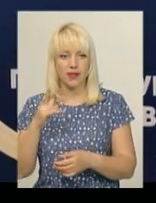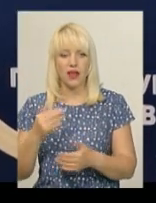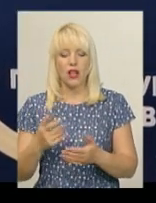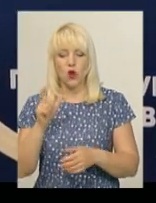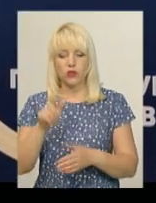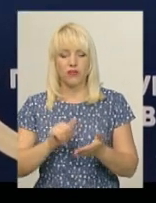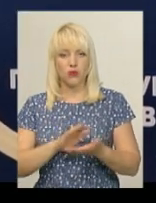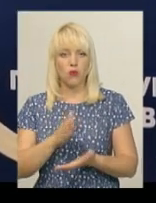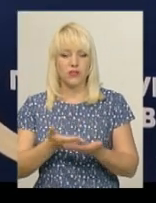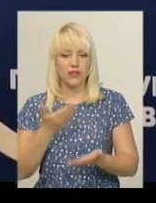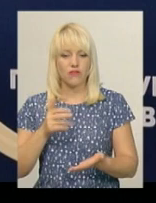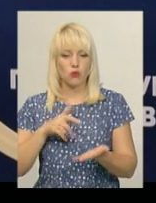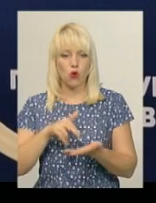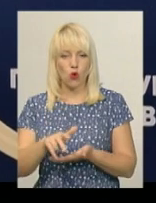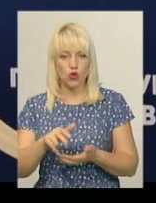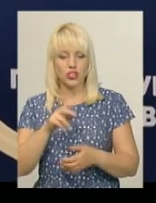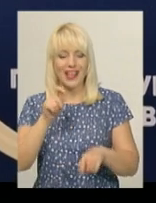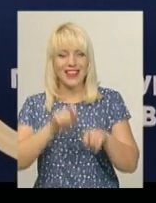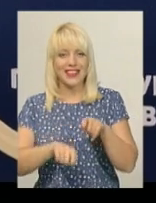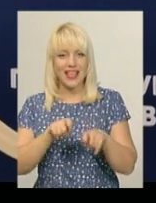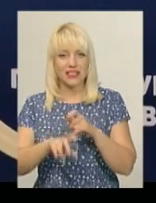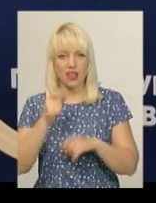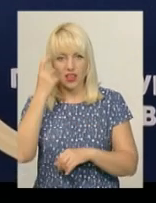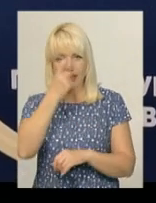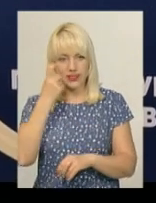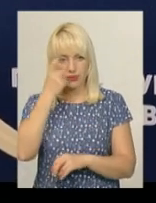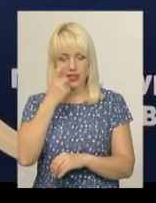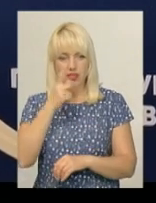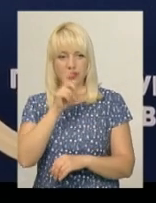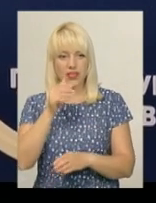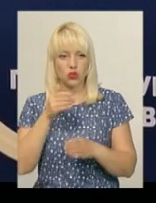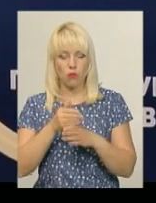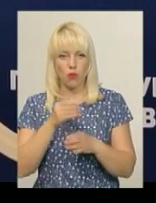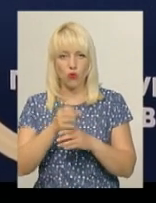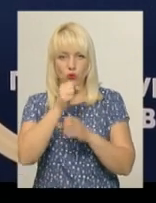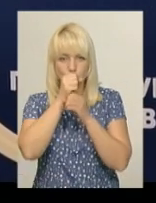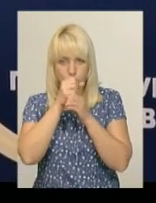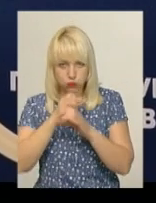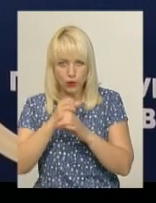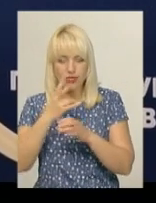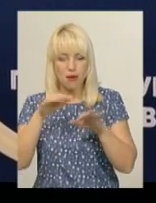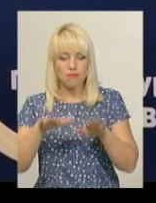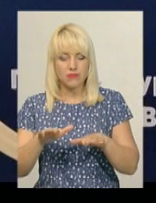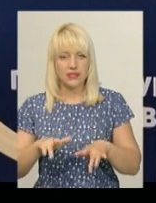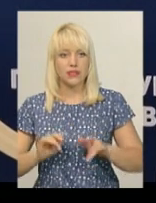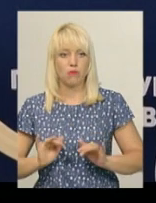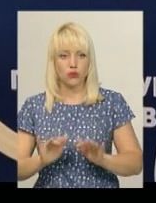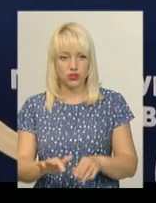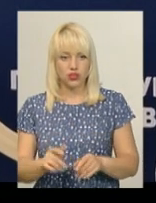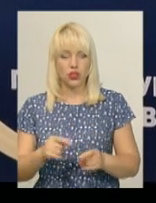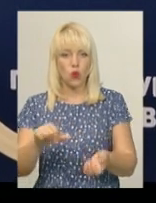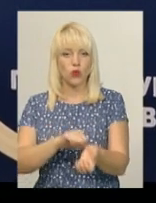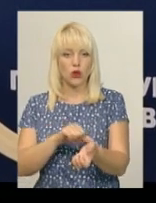проходження тесту на стан алкогольного сп'яніння за допомогою драгера безпосередньо на місці події, у